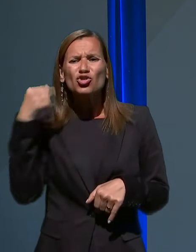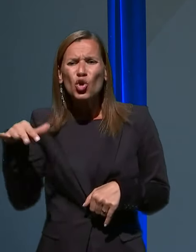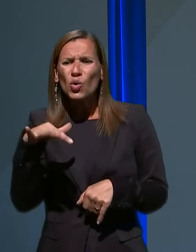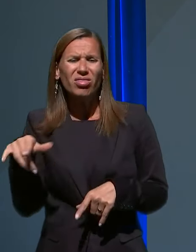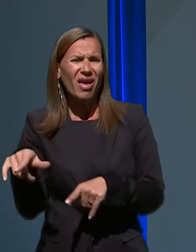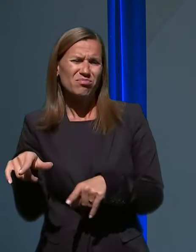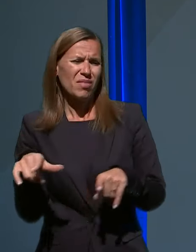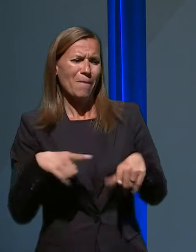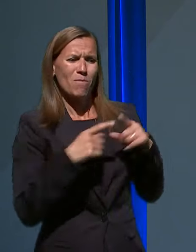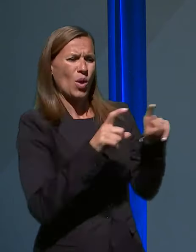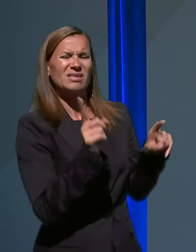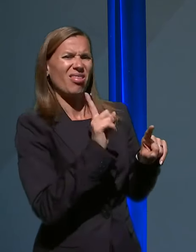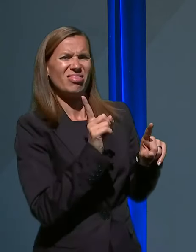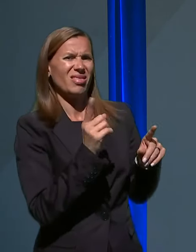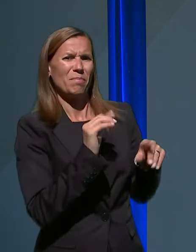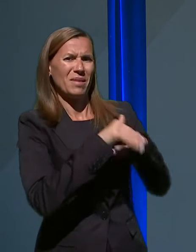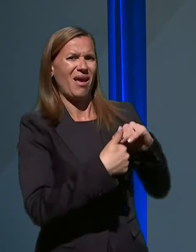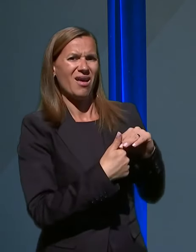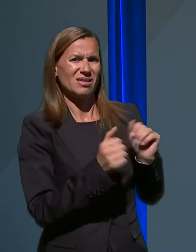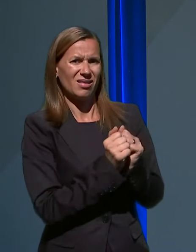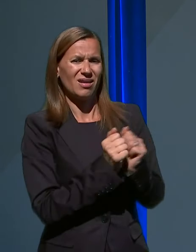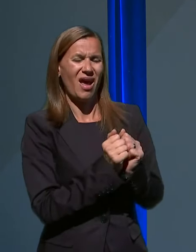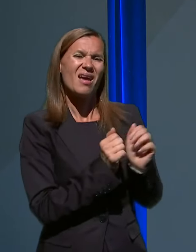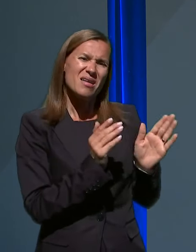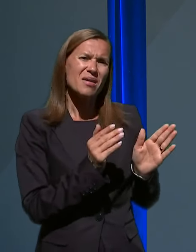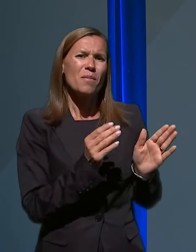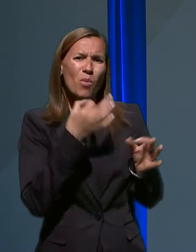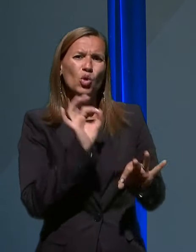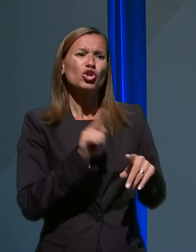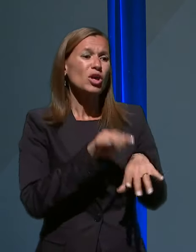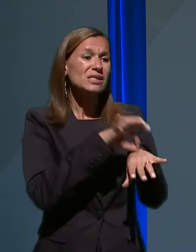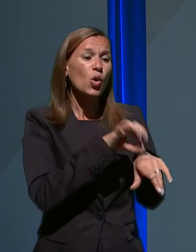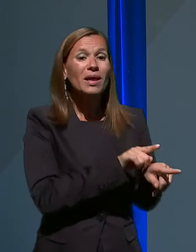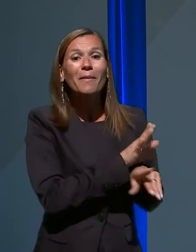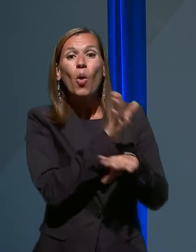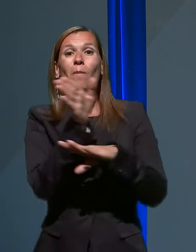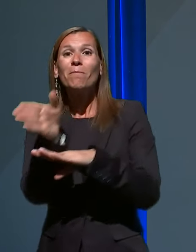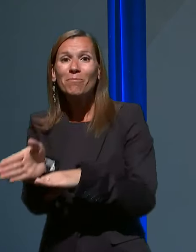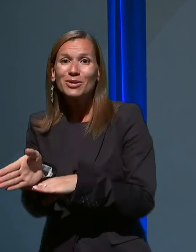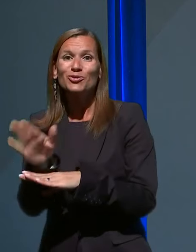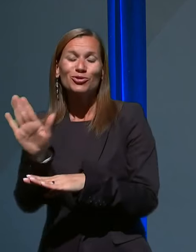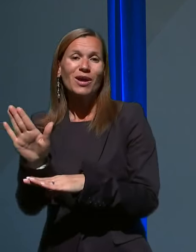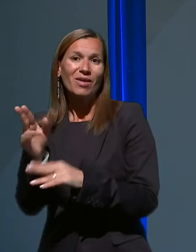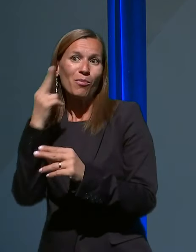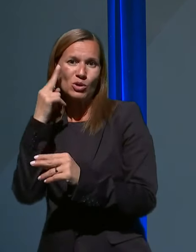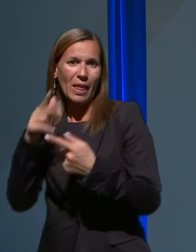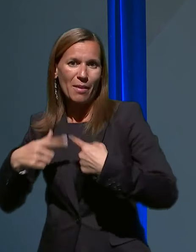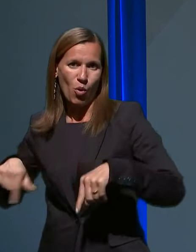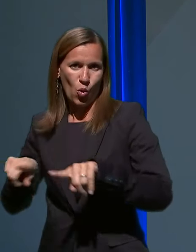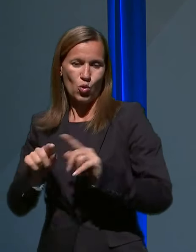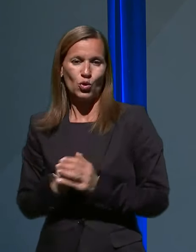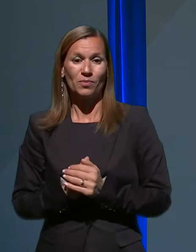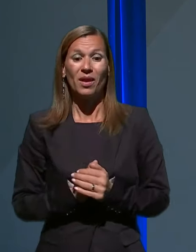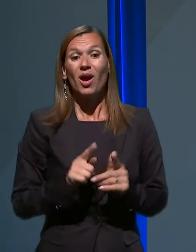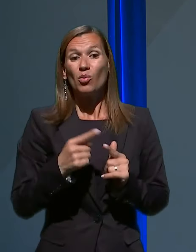Mnogo bolje je, če zdravnik pride v tebi, bolj domače okolje. Naslednja trijaža, ki se zgodi, se zgodi na nivoju